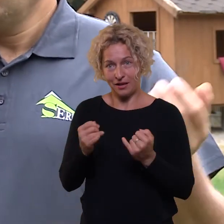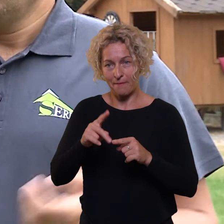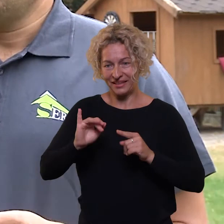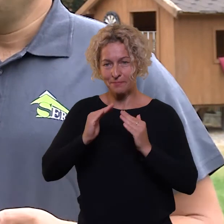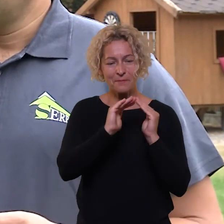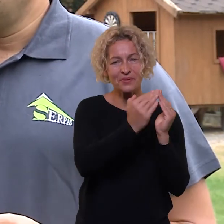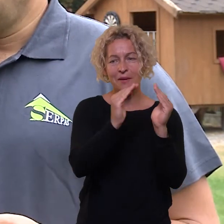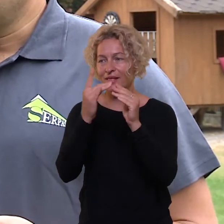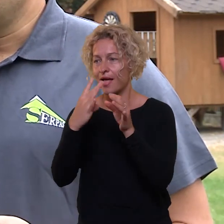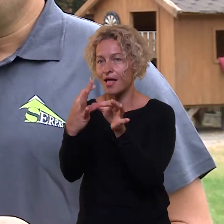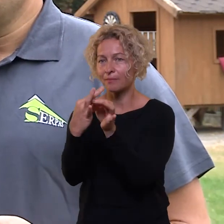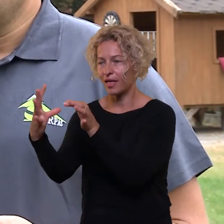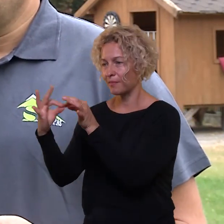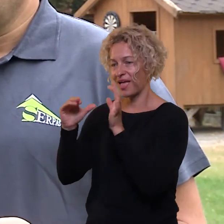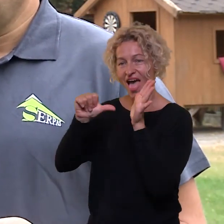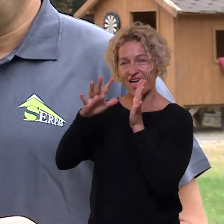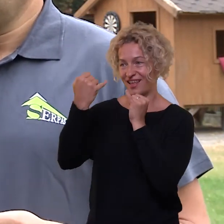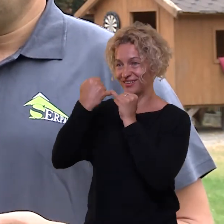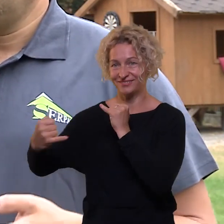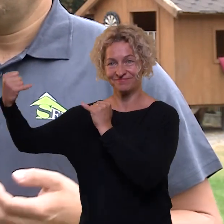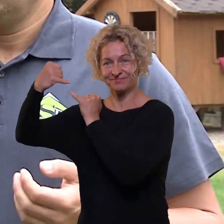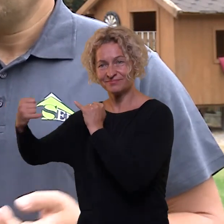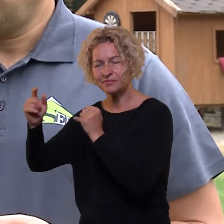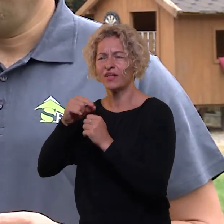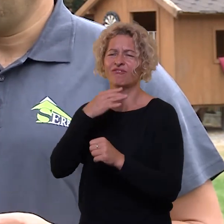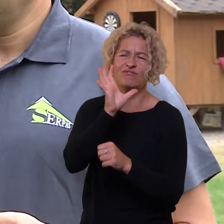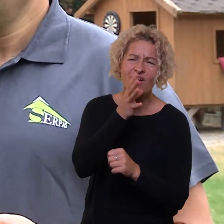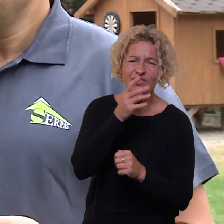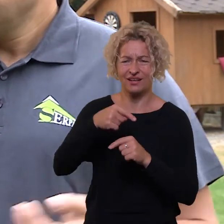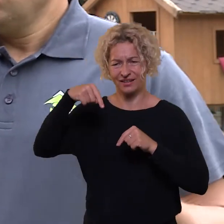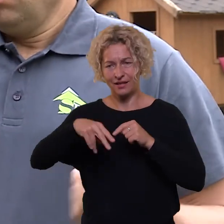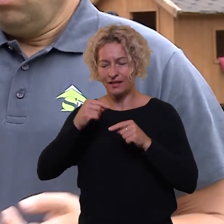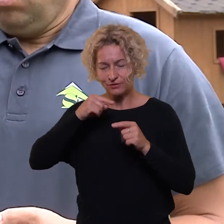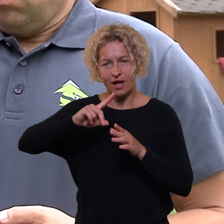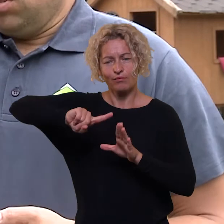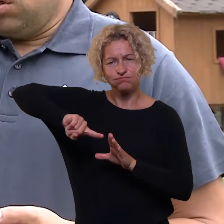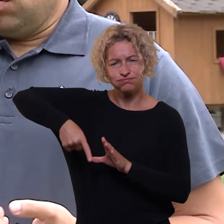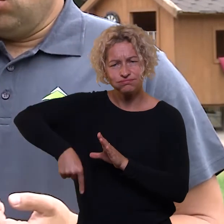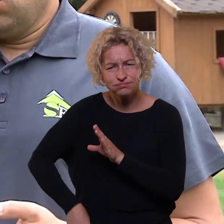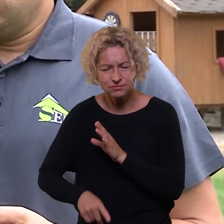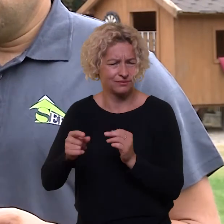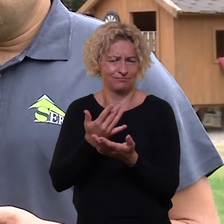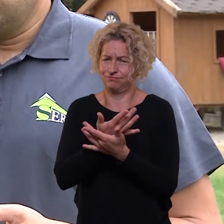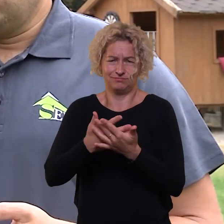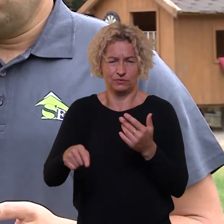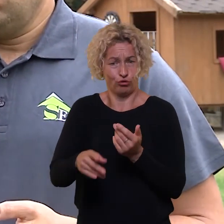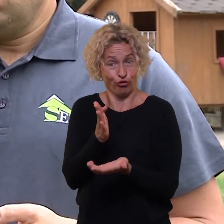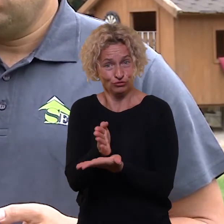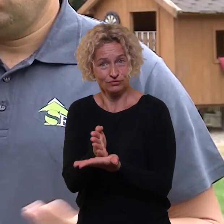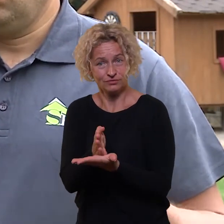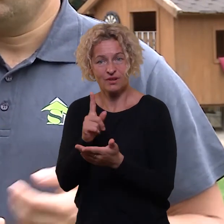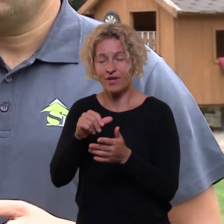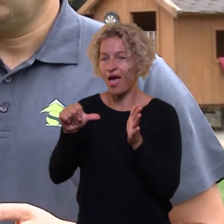iš miesto. elektros tinkus, daugiau jokių nėra, daugiau vietiniai valimo įrengimai. Vietinis vando grėžinys ir